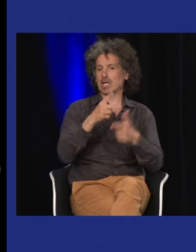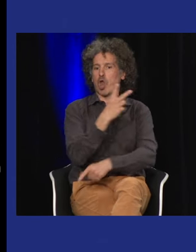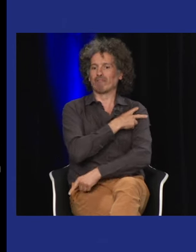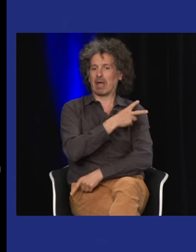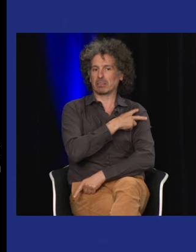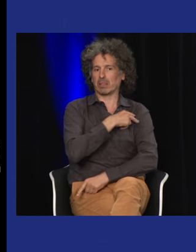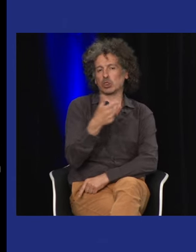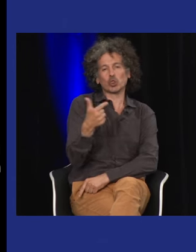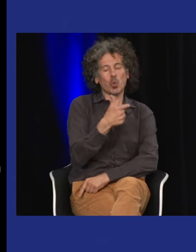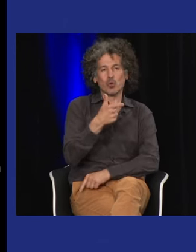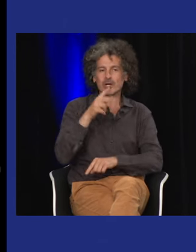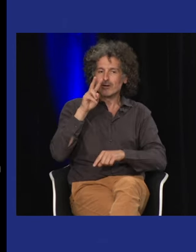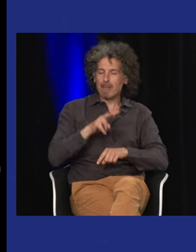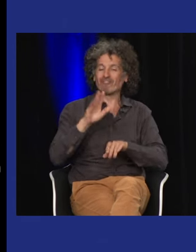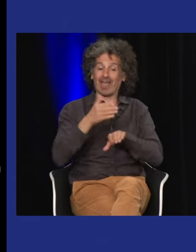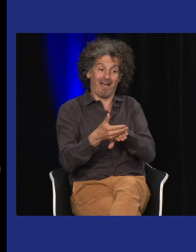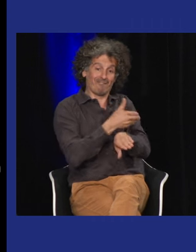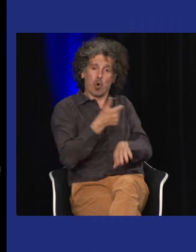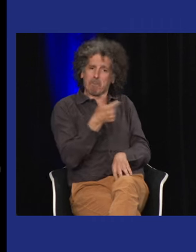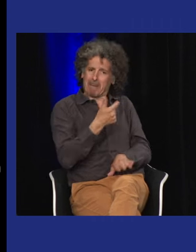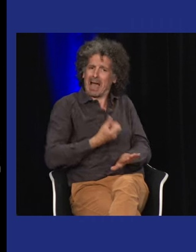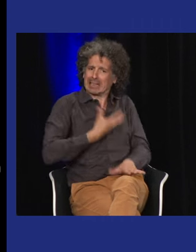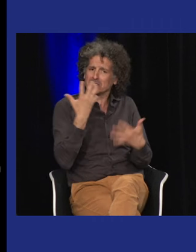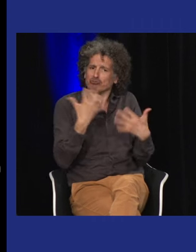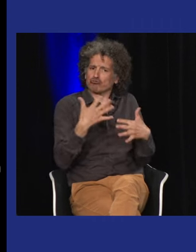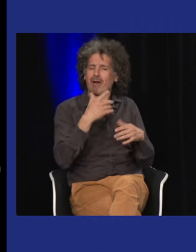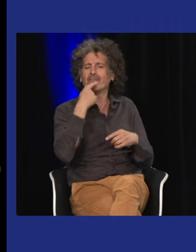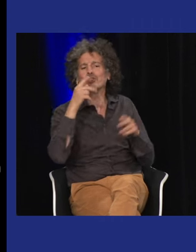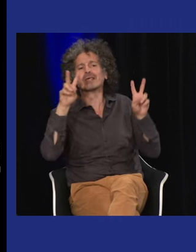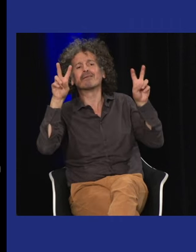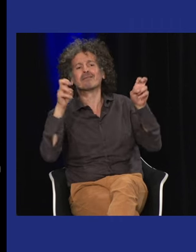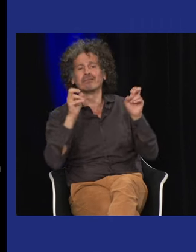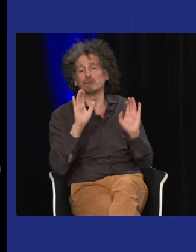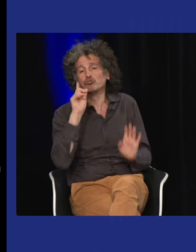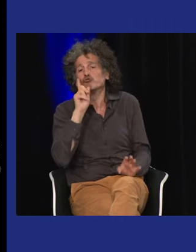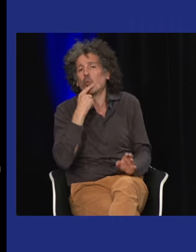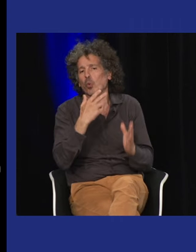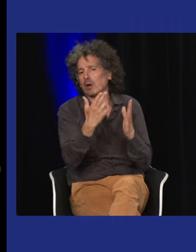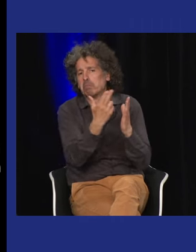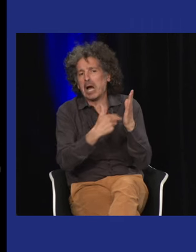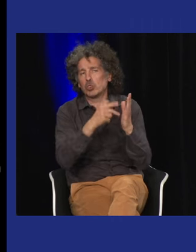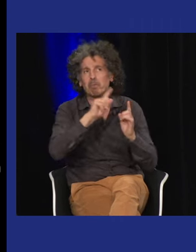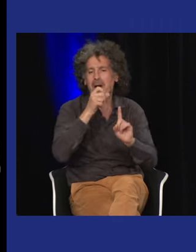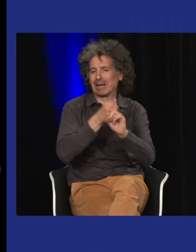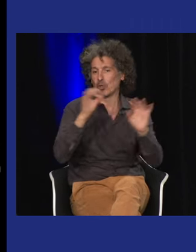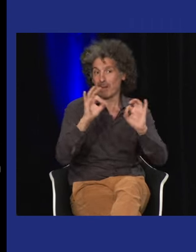eu Guy Bouchevot il y a eu Levent Beskardès ils étaient déjà c'était déjà des artistes